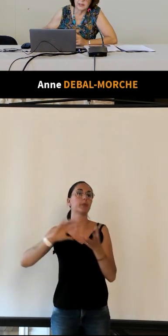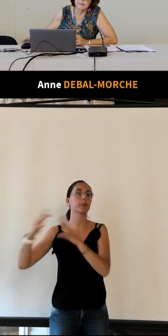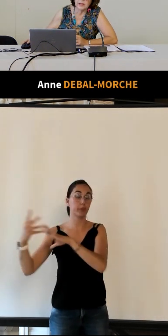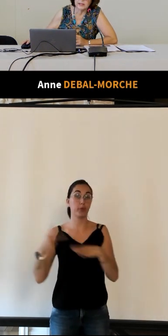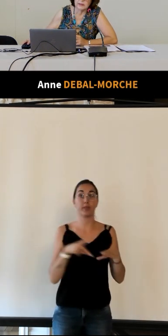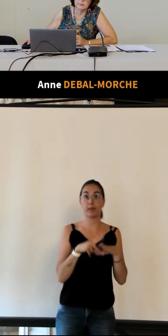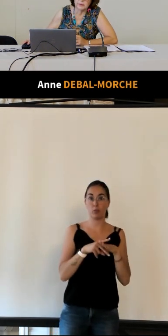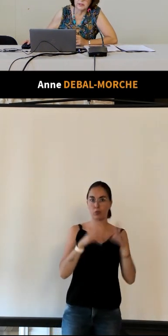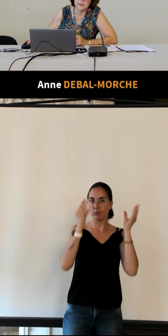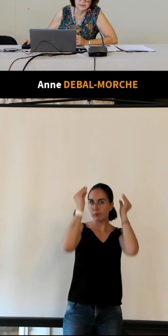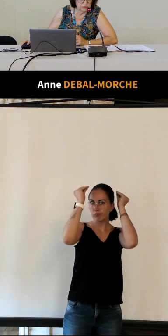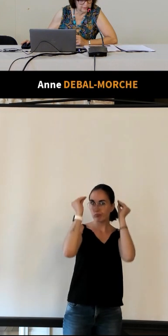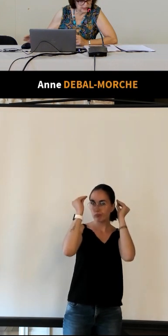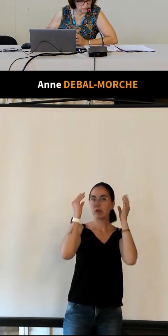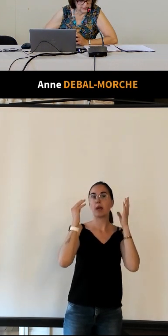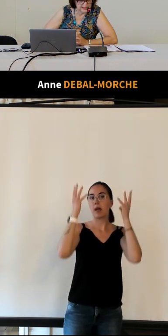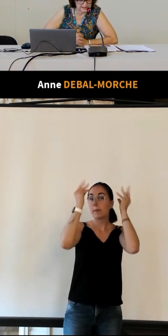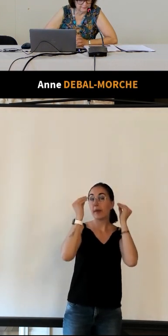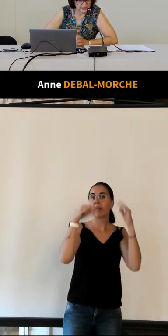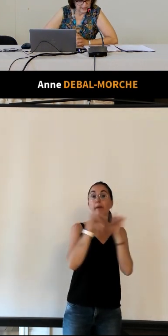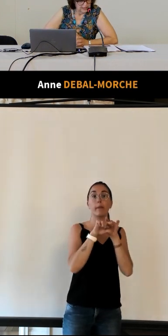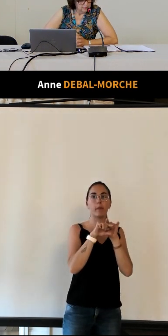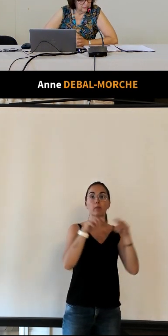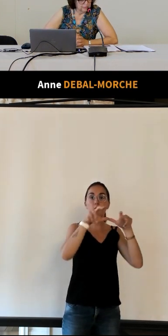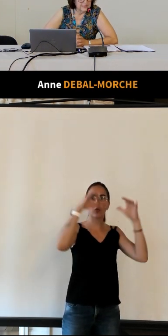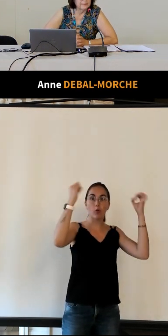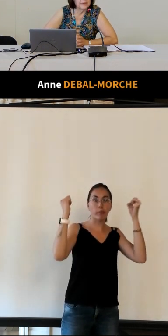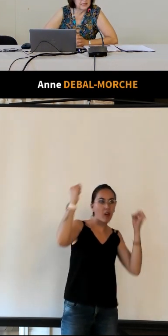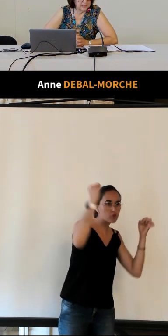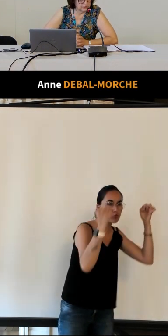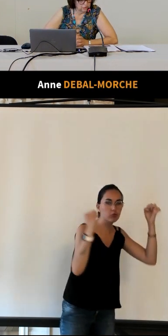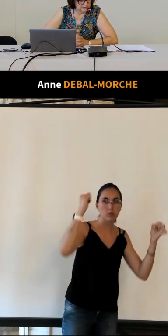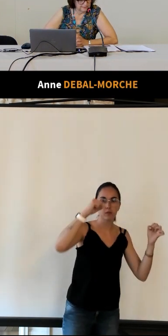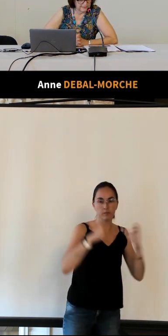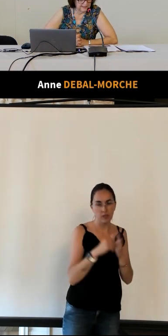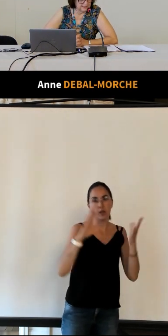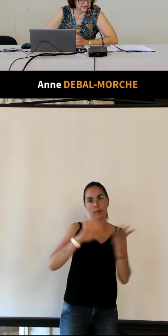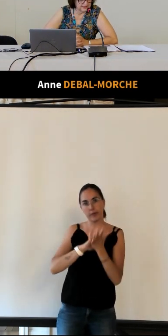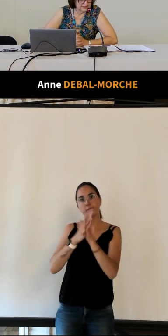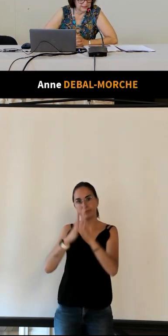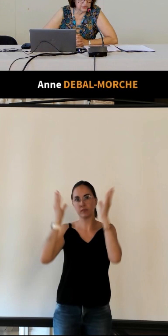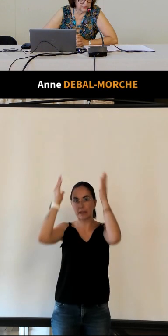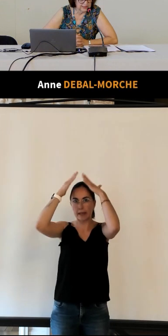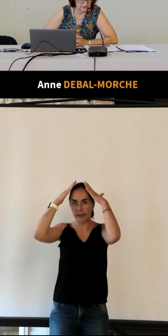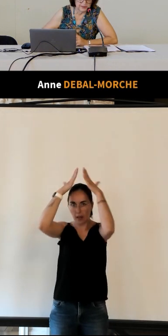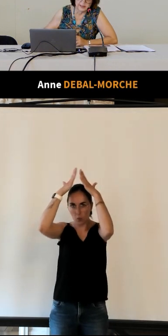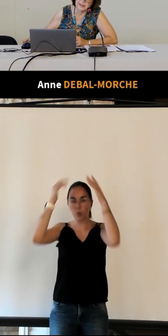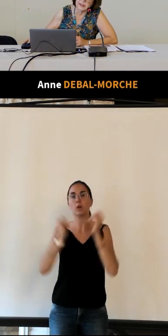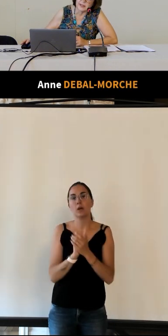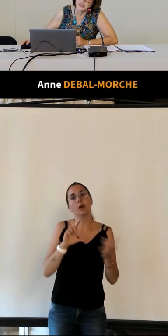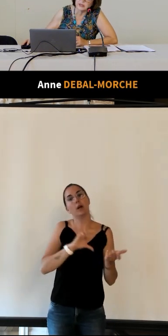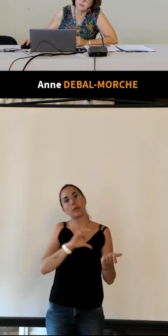un béret un peu d'inspiration parachutiste puis ensuite un petit calot et à partir des années 60